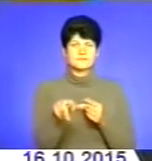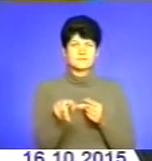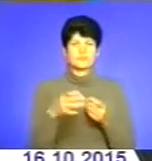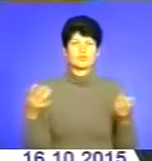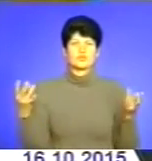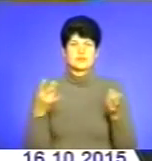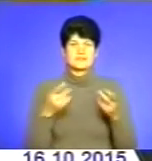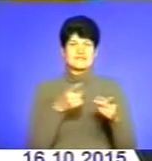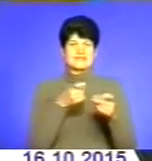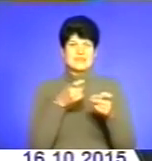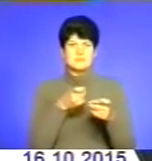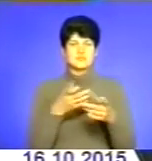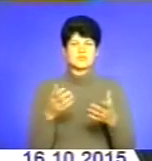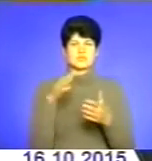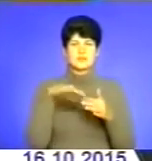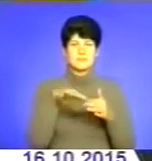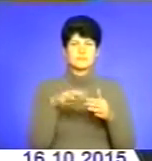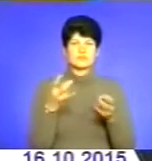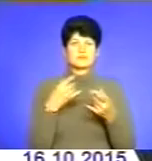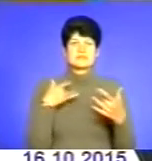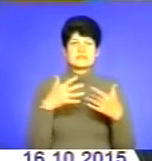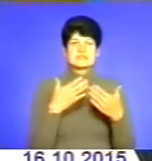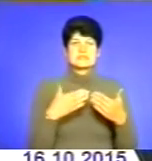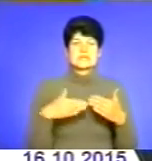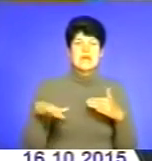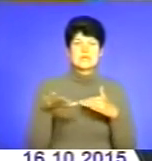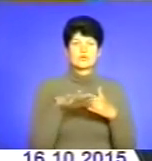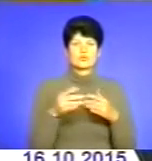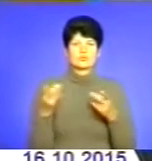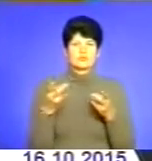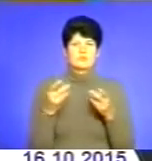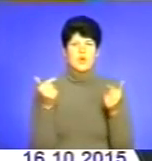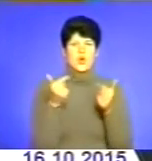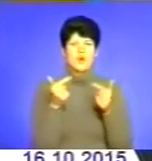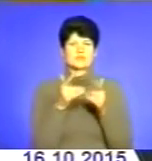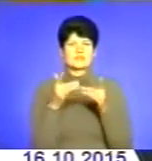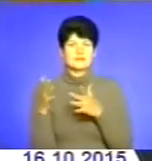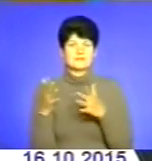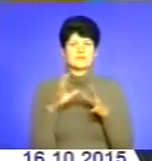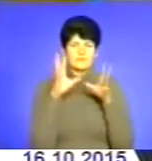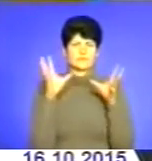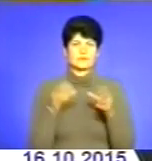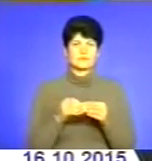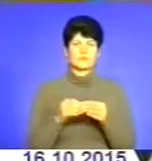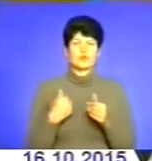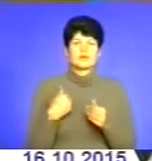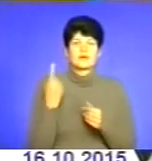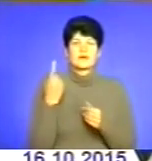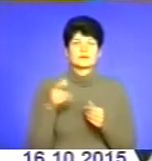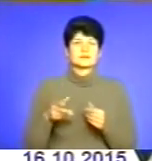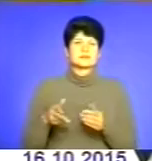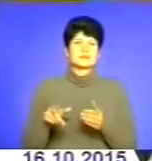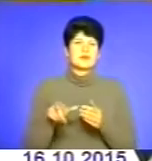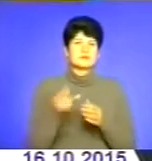нам потрібне стрільбище, нам потрібні стадіони, нам потрібний гостиничний комплекс, нам потрібне в цілому. Ну, одна траса, вона